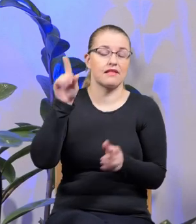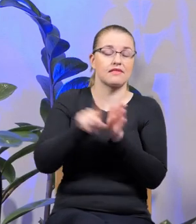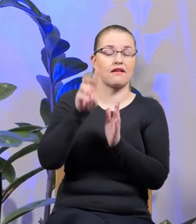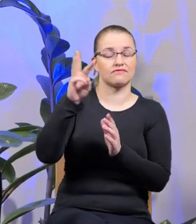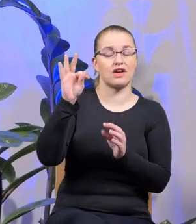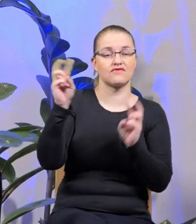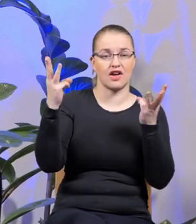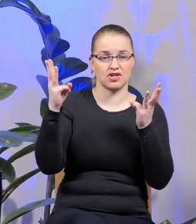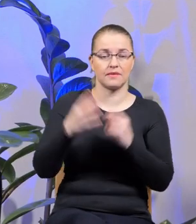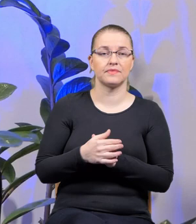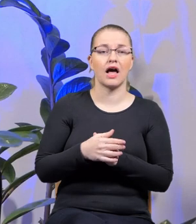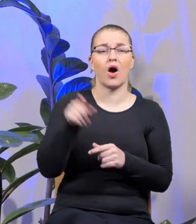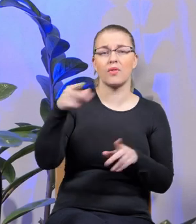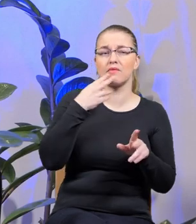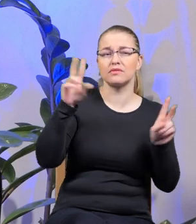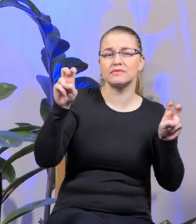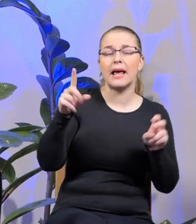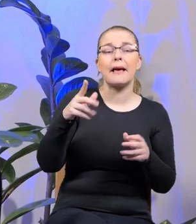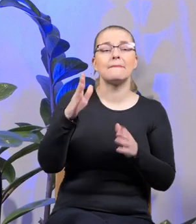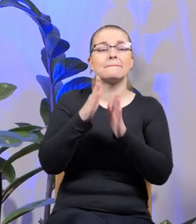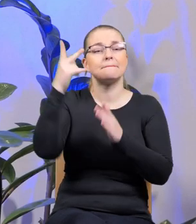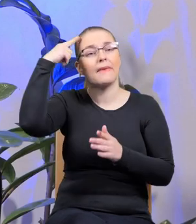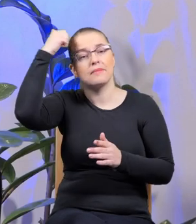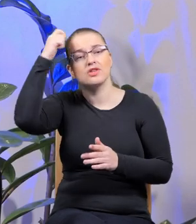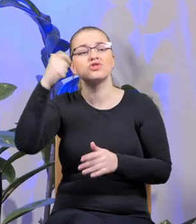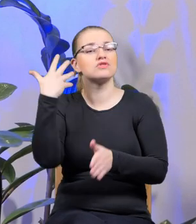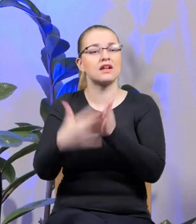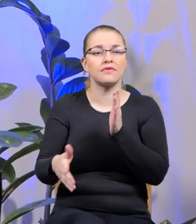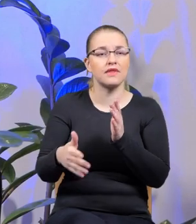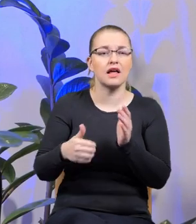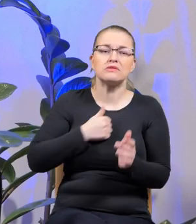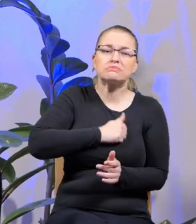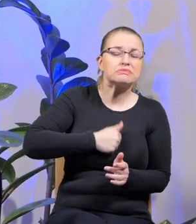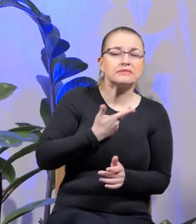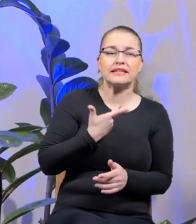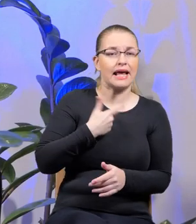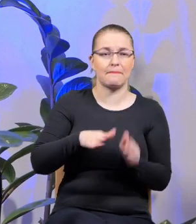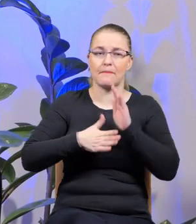Stipanowa mówi tak, że jest pamięć o tym, co utracone, melancholijna, niepocieszona,